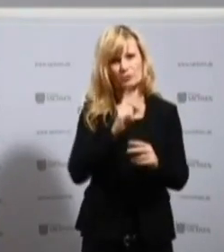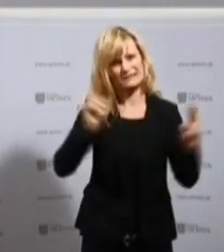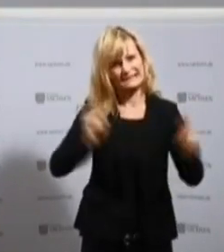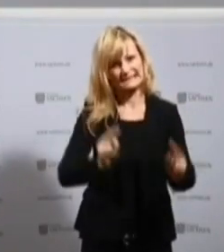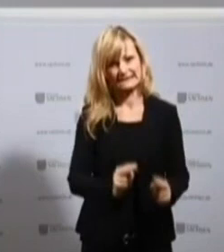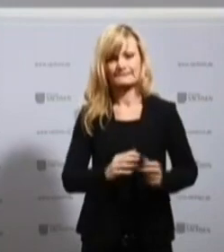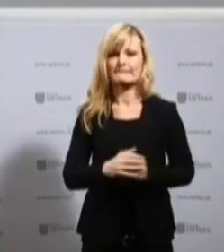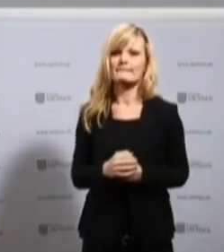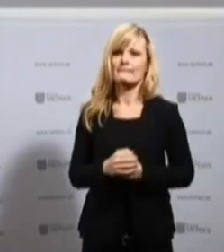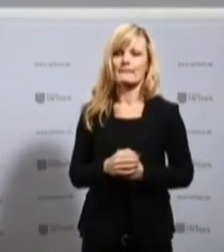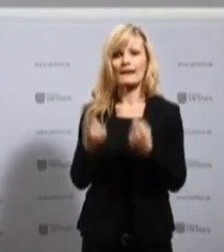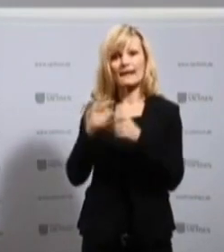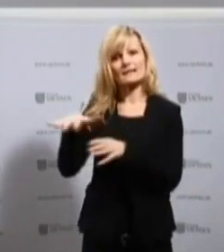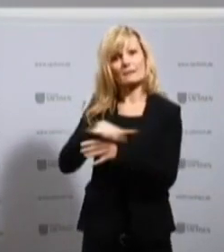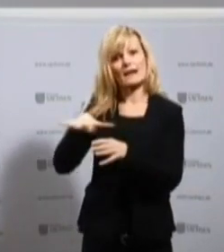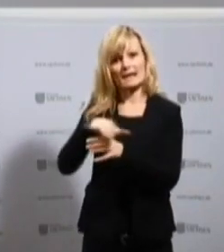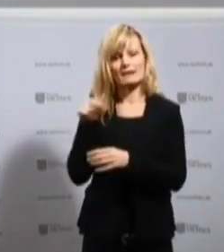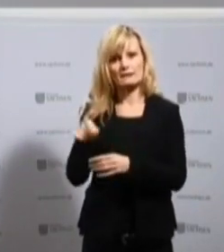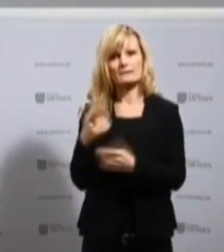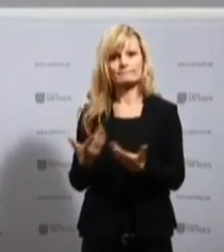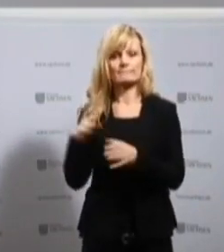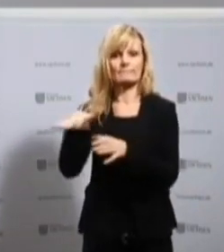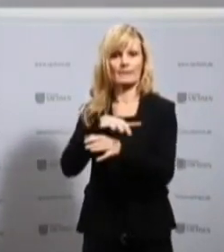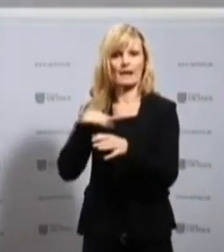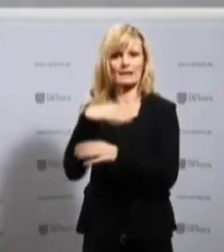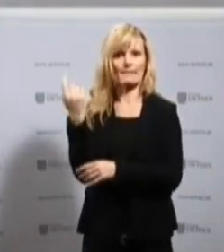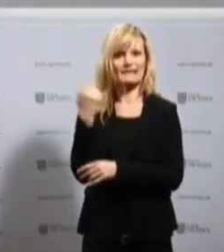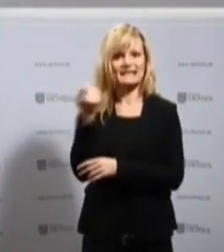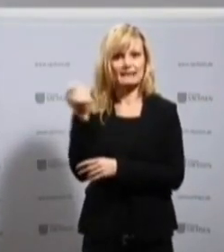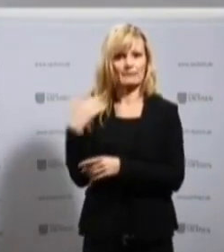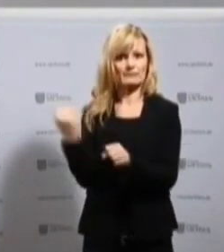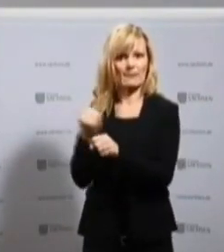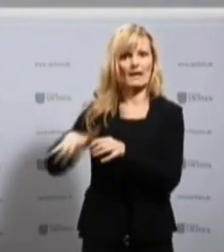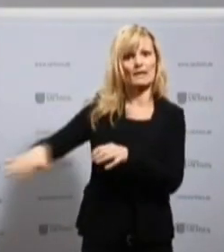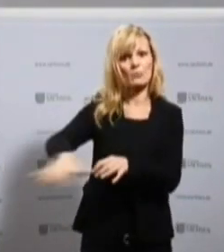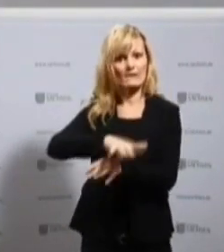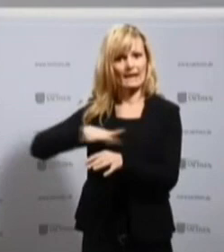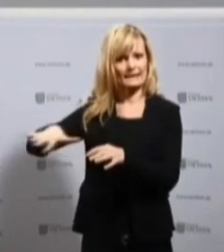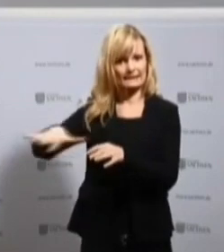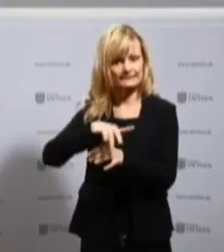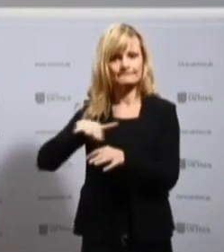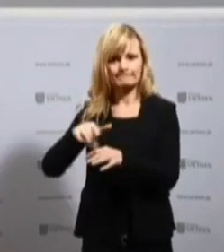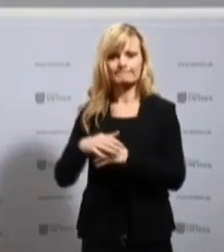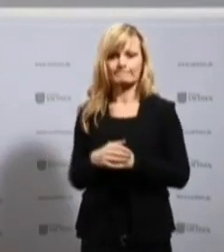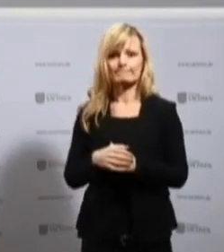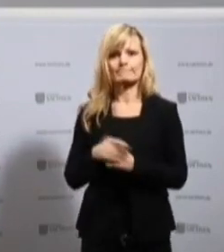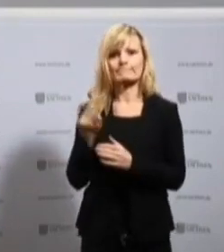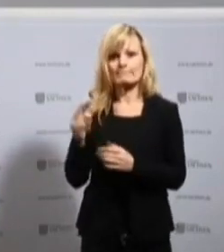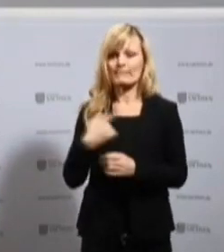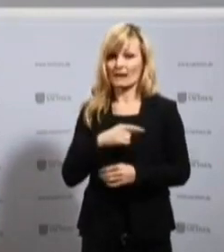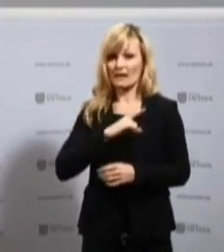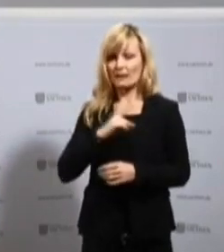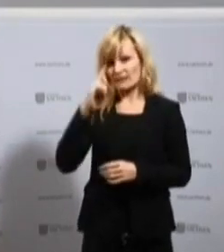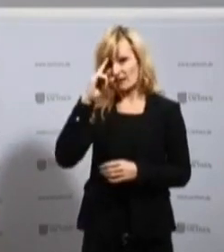Der andere Bereich ist eben der Bereich des betrieblichen Umfelds. Da ist es aus meiner